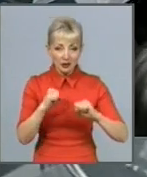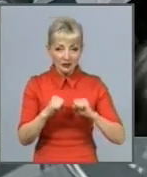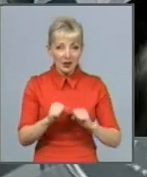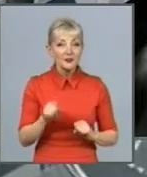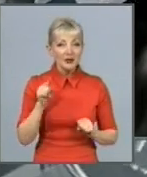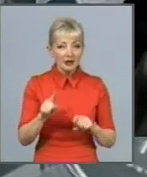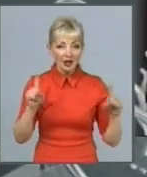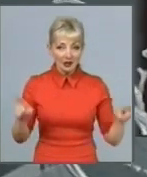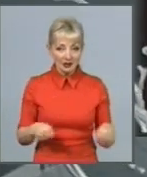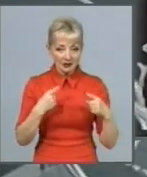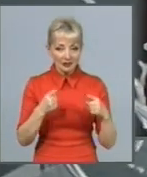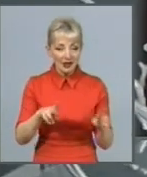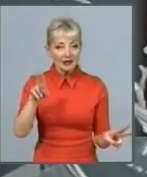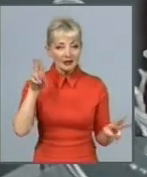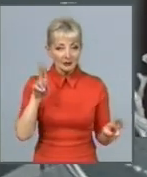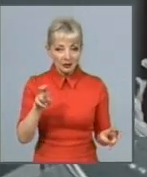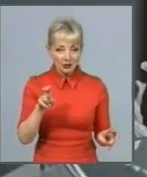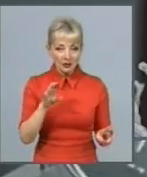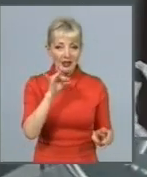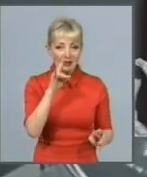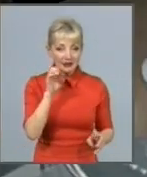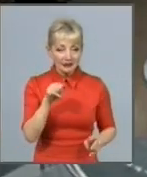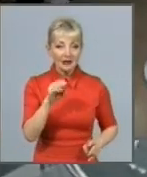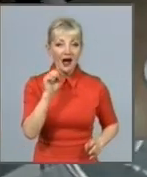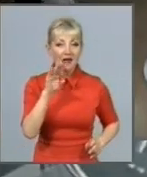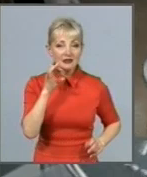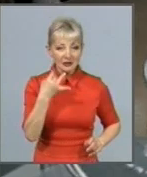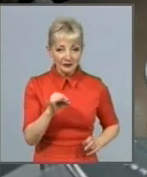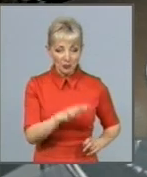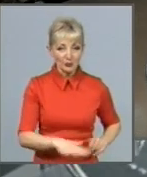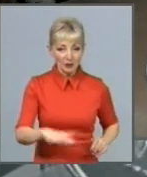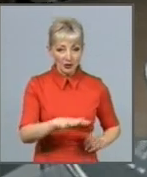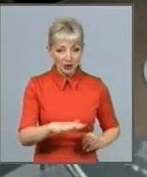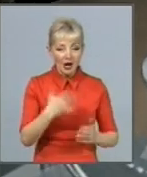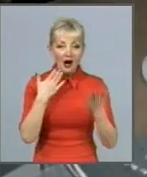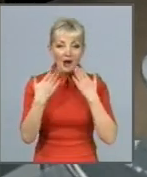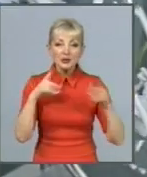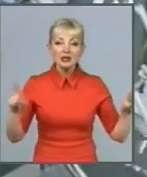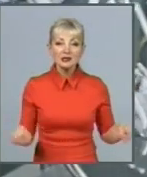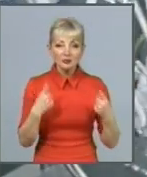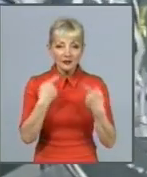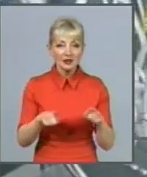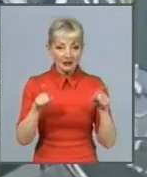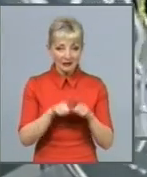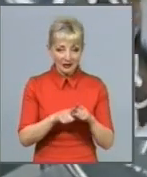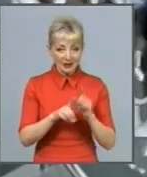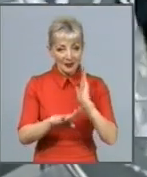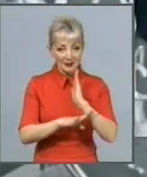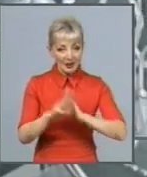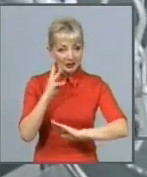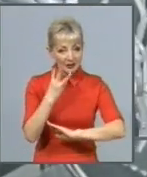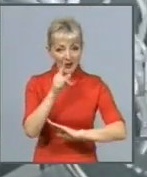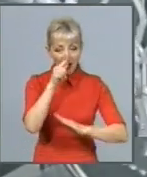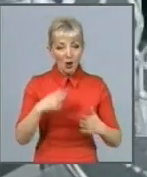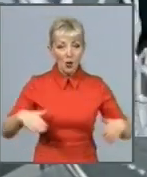тематичні інтерактивні майданчики. Зокрема, навчали створювати ось такі деревця та голубів, як символи